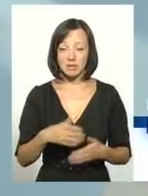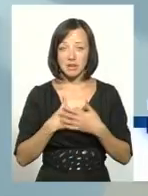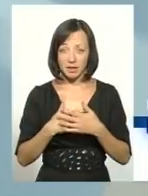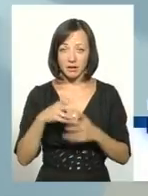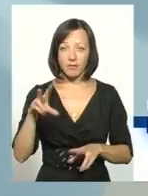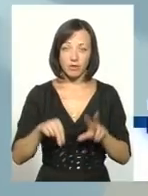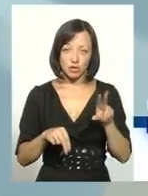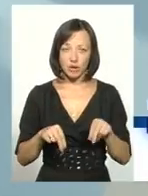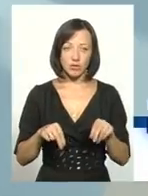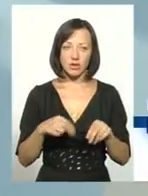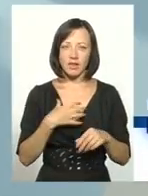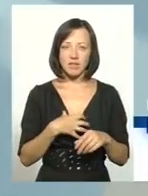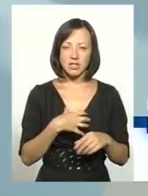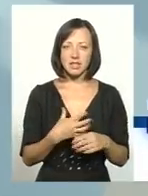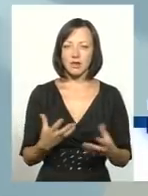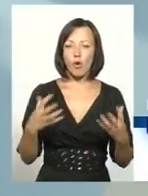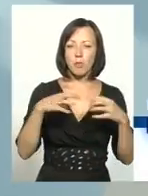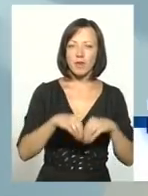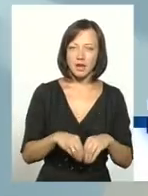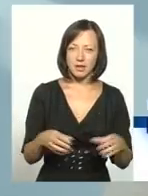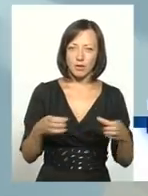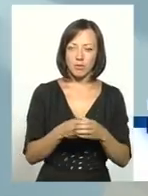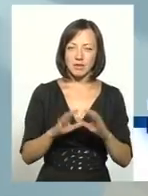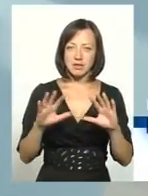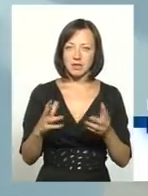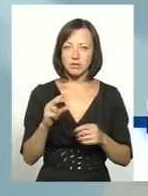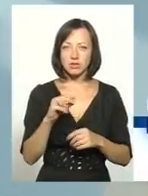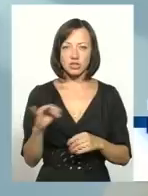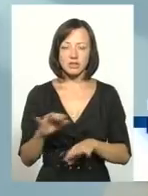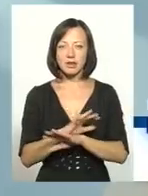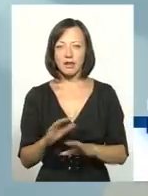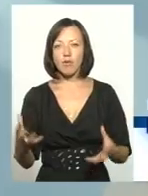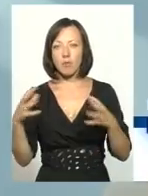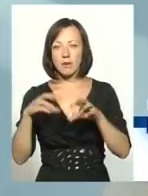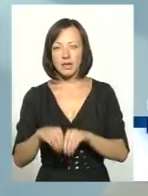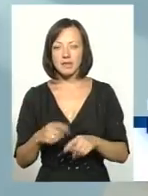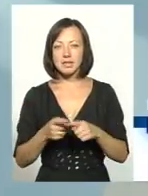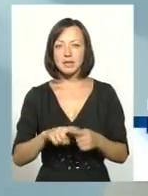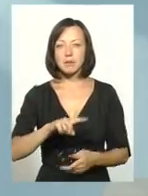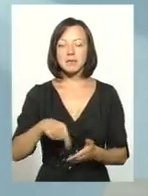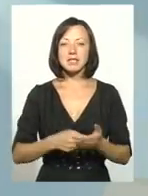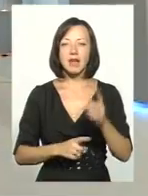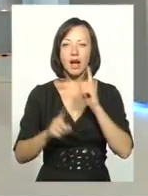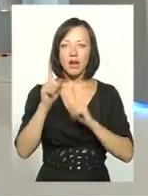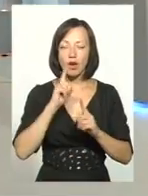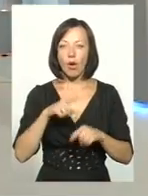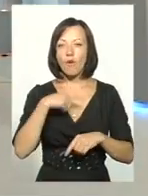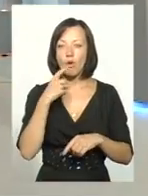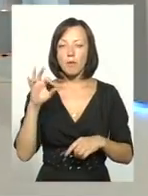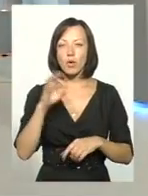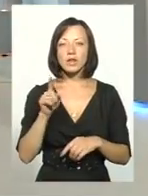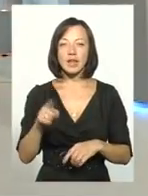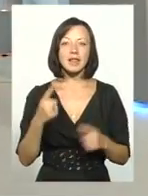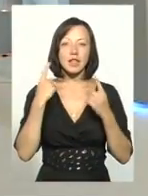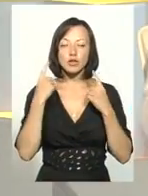І вважаю, що... Тут неважливо, чи це в об'єднанні громаді сталося, чи не в об'єднанні. Тобто об'єднана громада це міська рада. Люди говорять про те, що